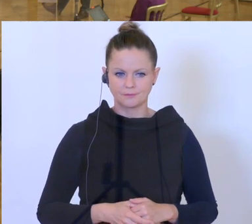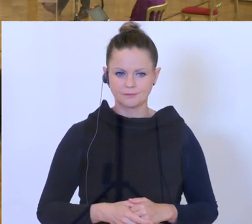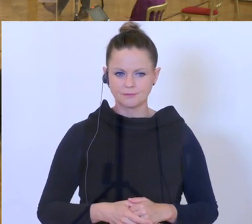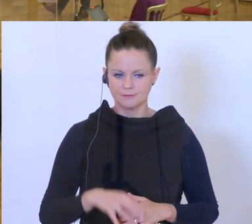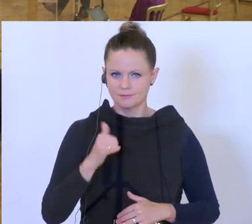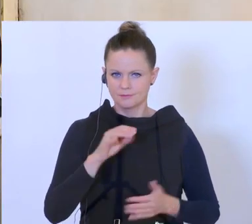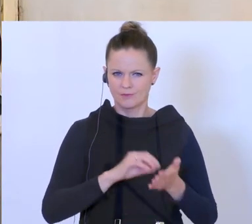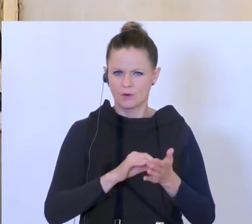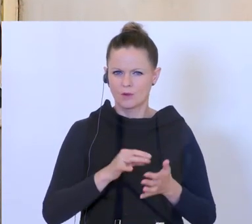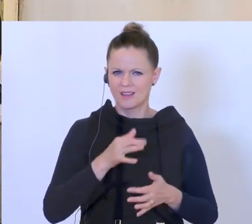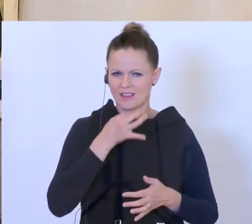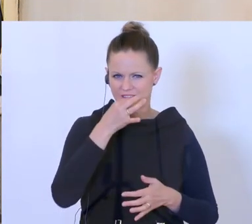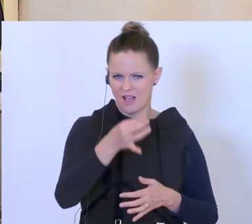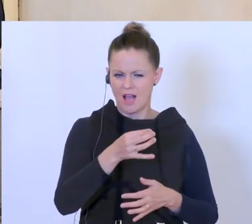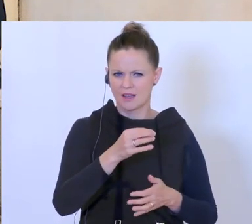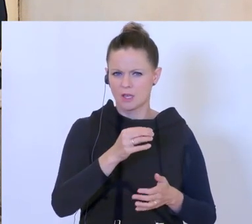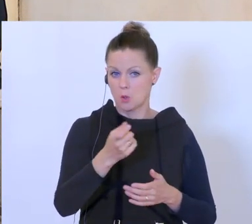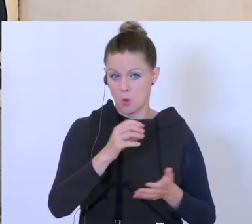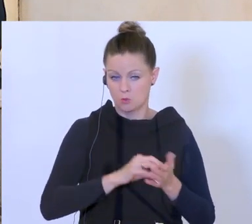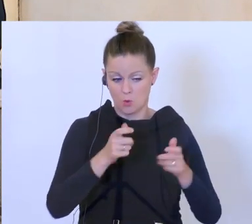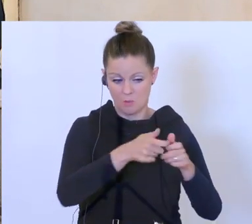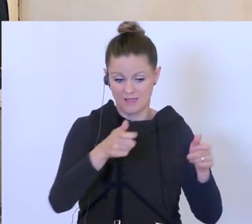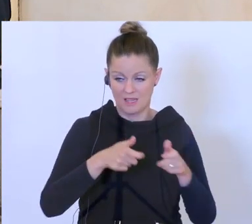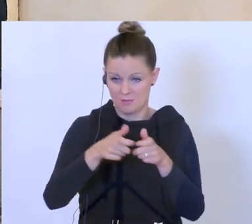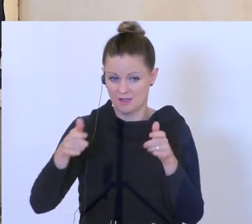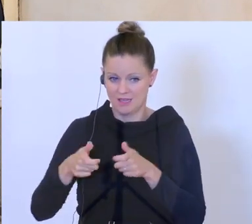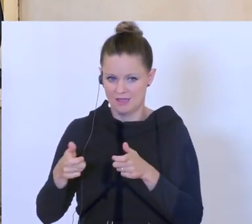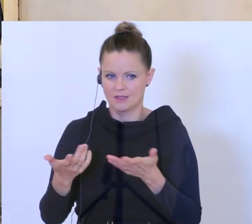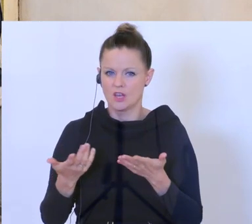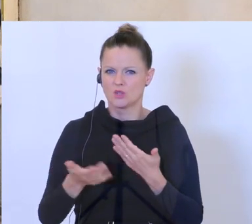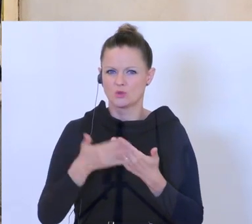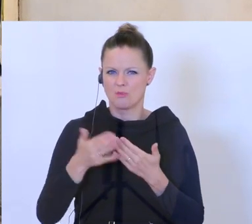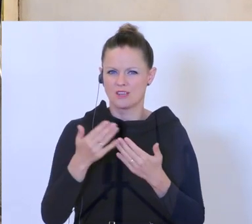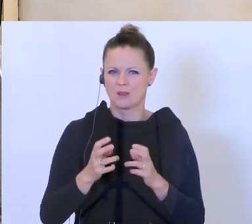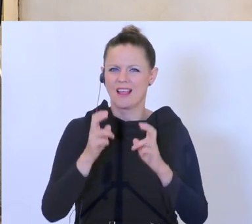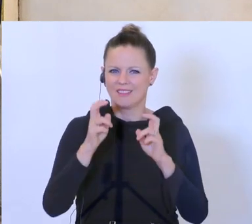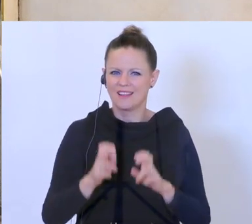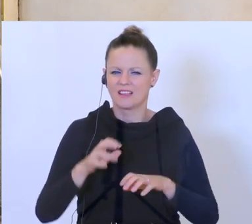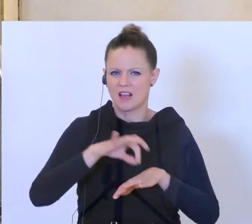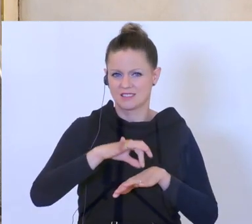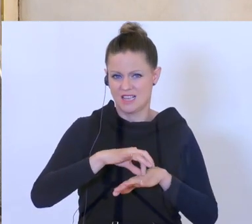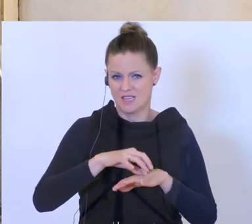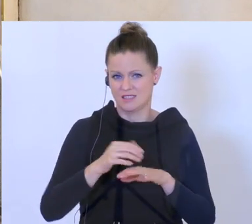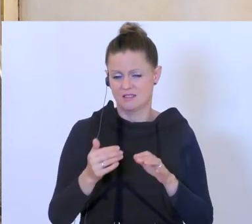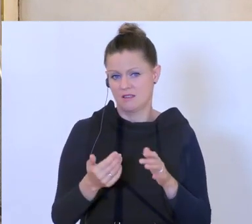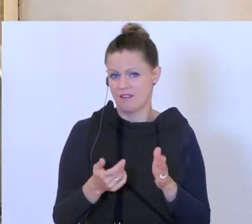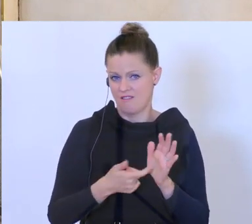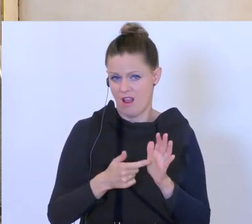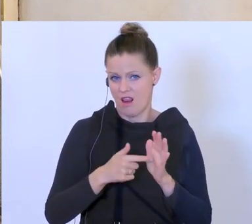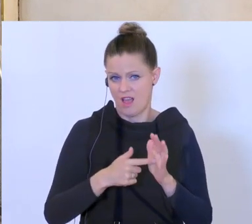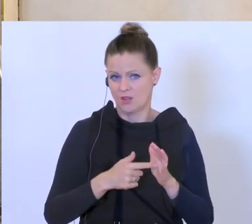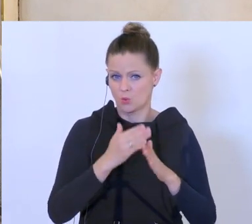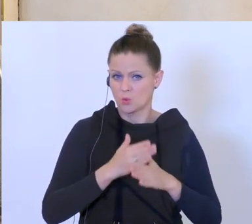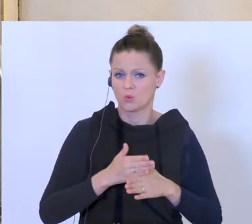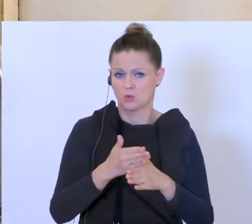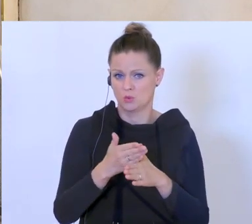Ja, ich habe noch eine Frage zu allfälligen weiteren Paketen. Es gibt ja die Forderung von niedergelassenen Ärzten nach Unterstützungszahlungen und auch bei den Gemeinden ist